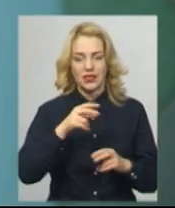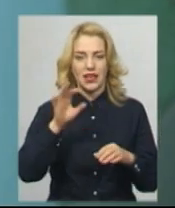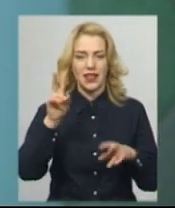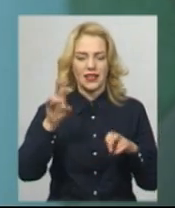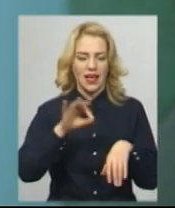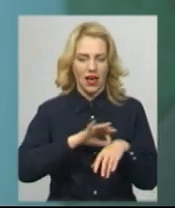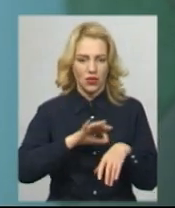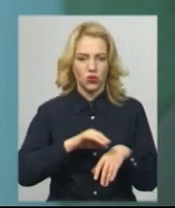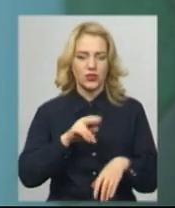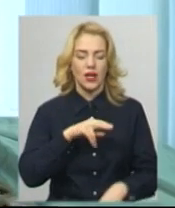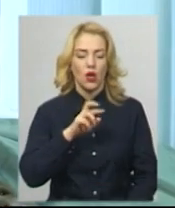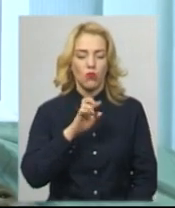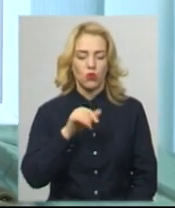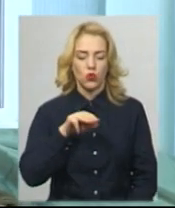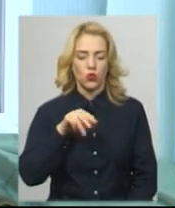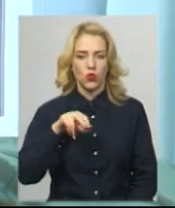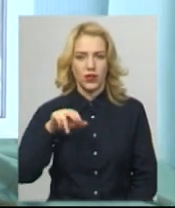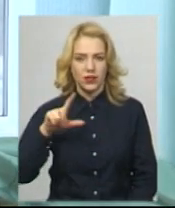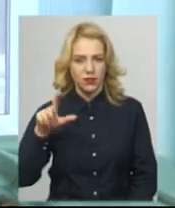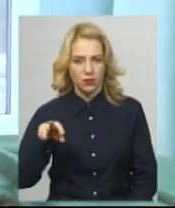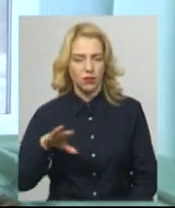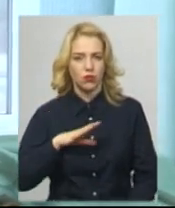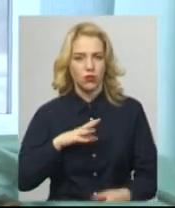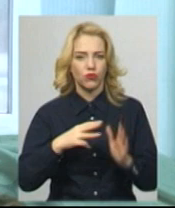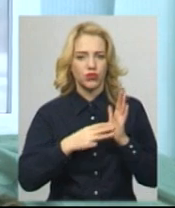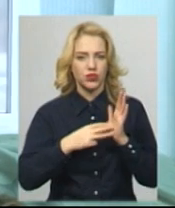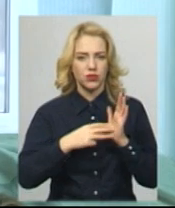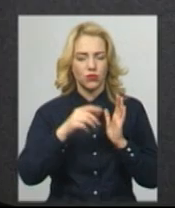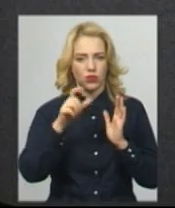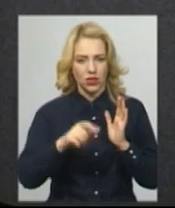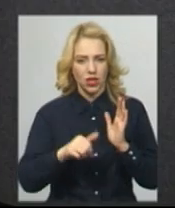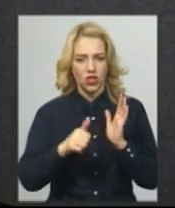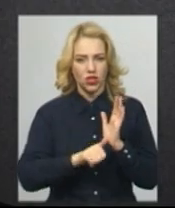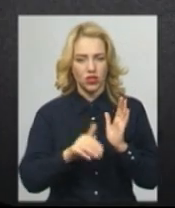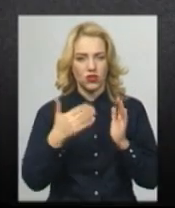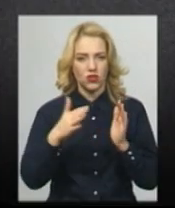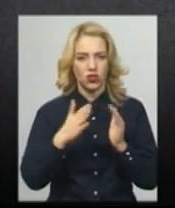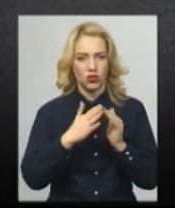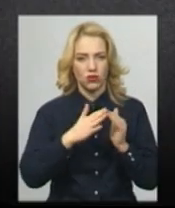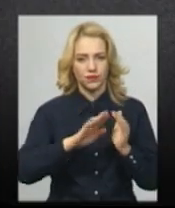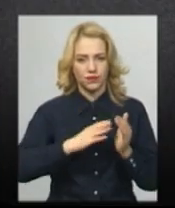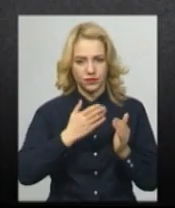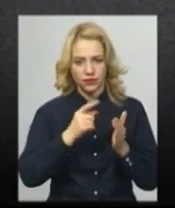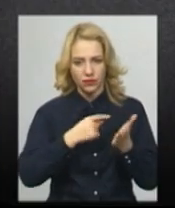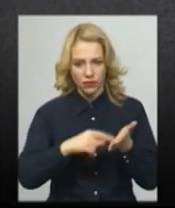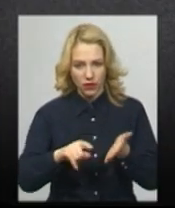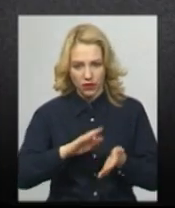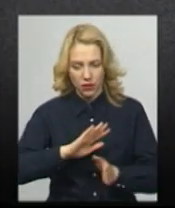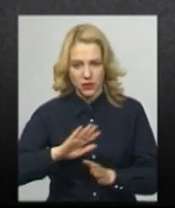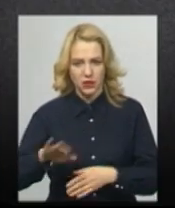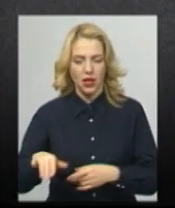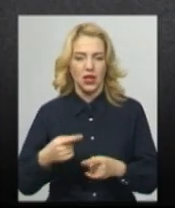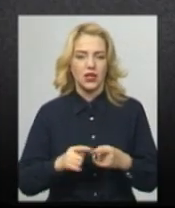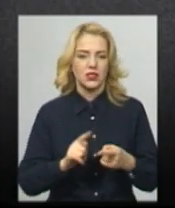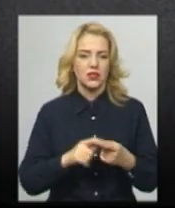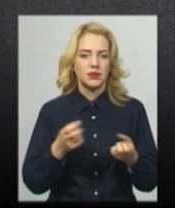пацієнтів, 6 вже виписані, всім хворим вводили спеціальний антитоксин. Це або антитоксин, або протибитолінічна